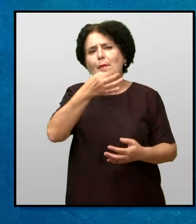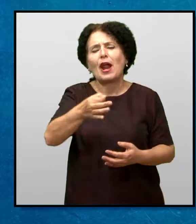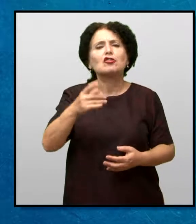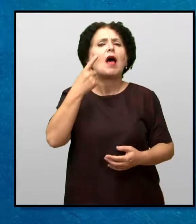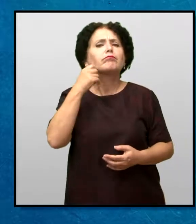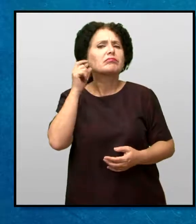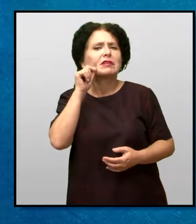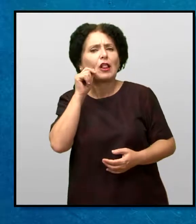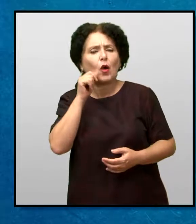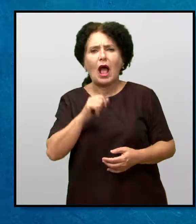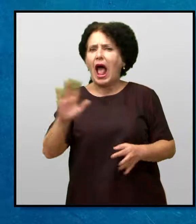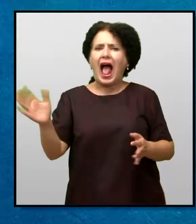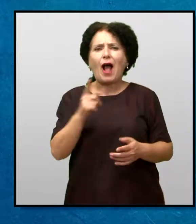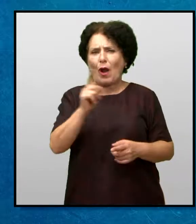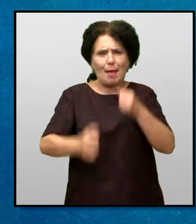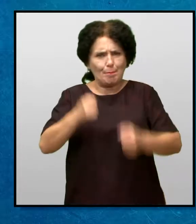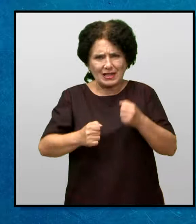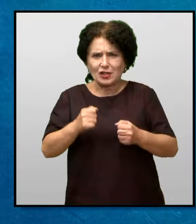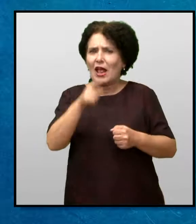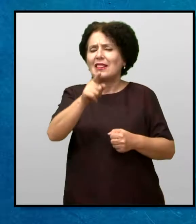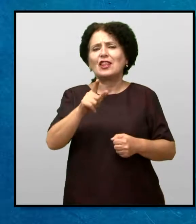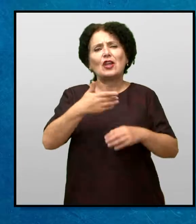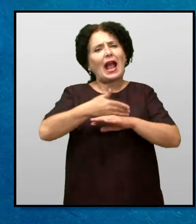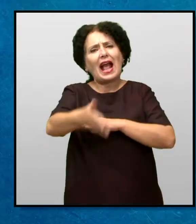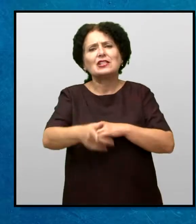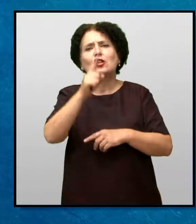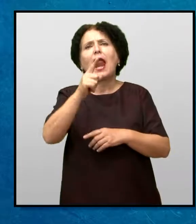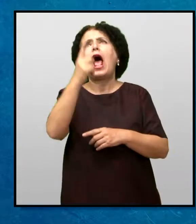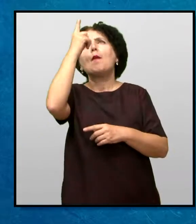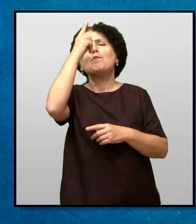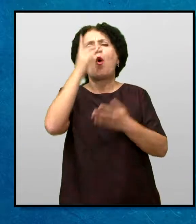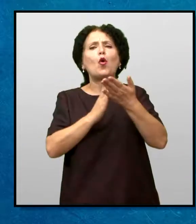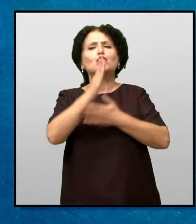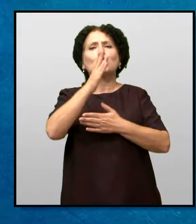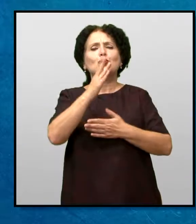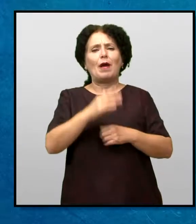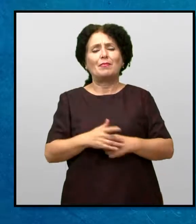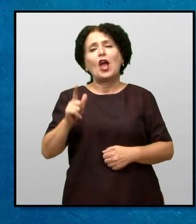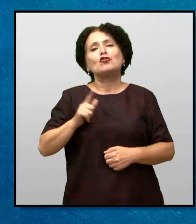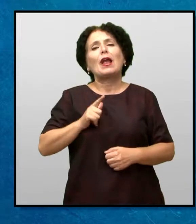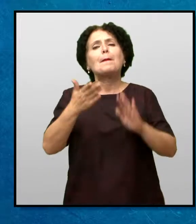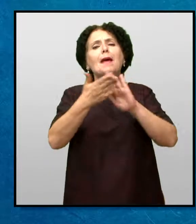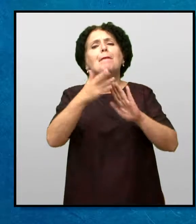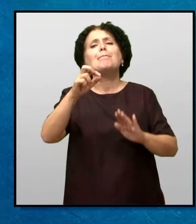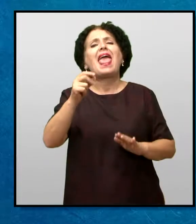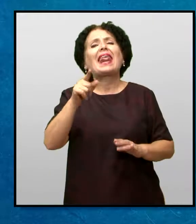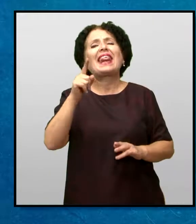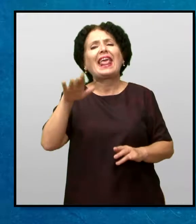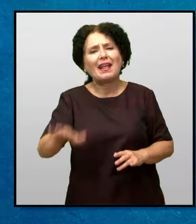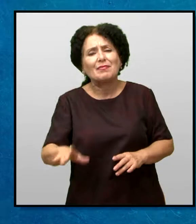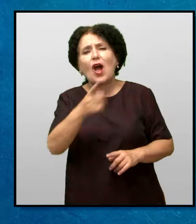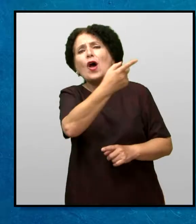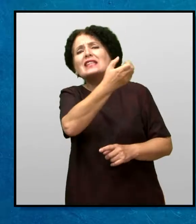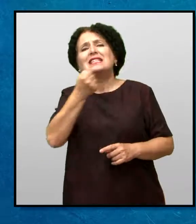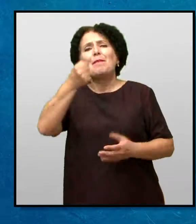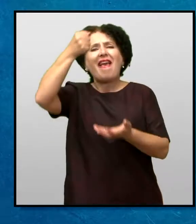господин Джонс Ако не побрзаш, ке задоцниш на богослужба Ја чекам Мери Таа